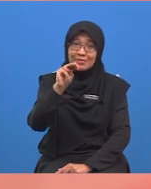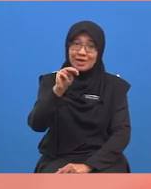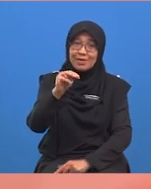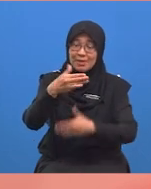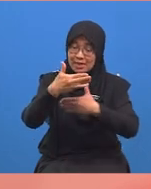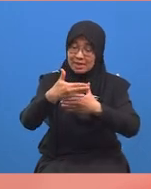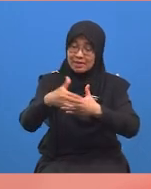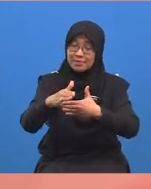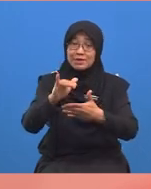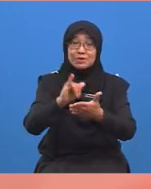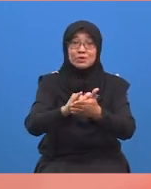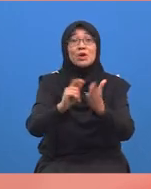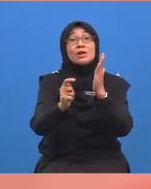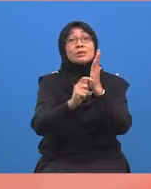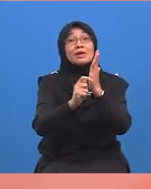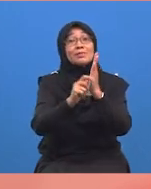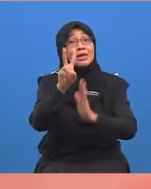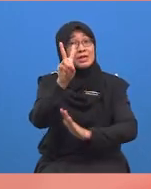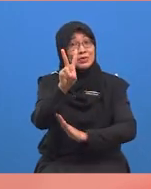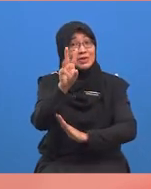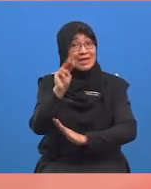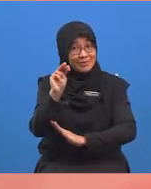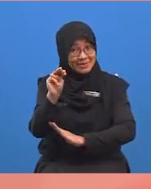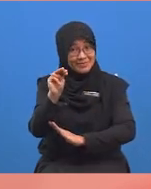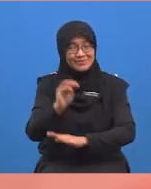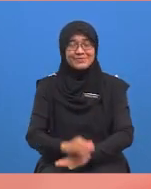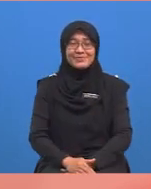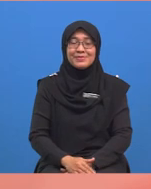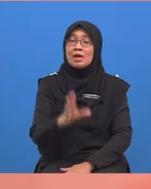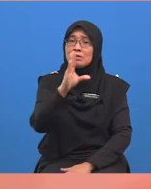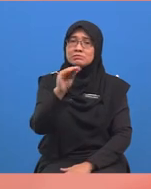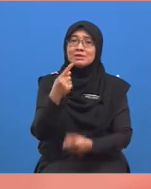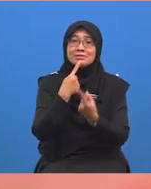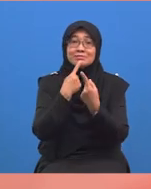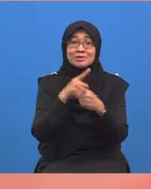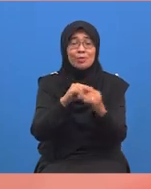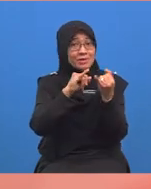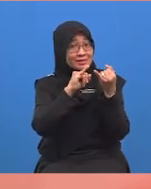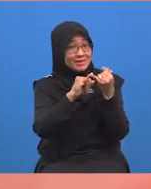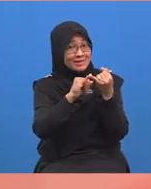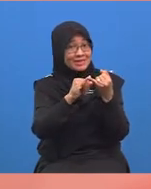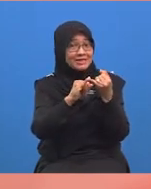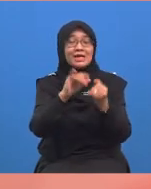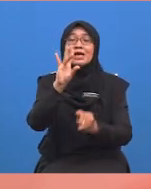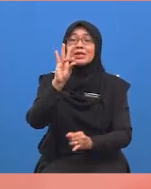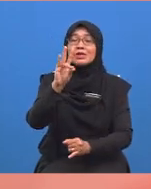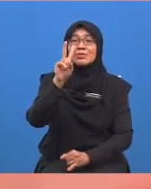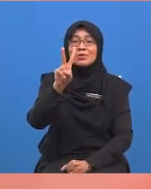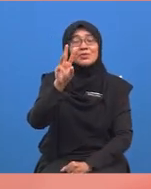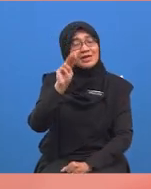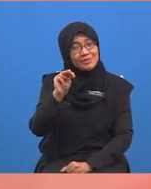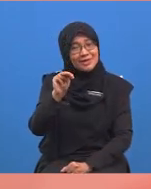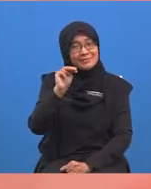Kemudian, tambahkan dengan dua milimeter. Dan, jawapan akhirnya ialah tujuh puluh dua